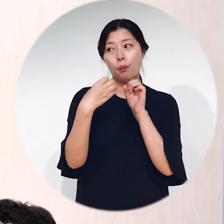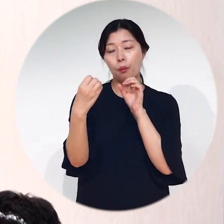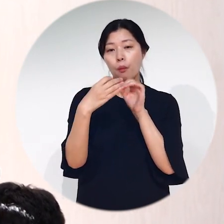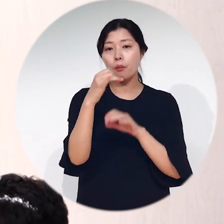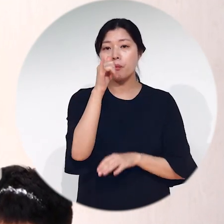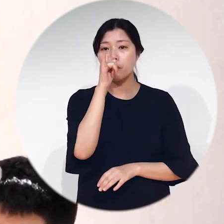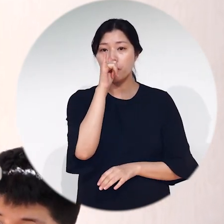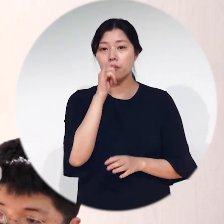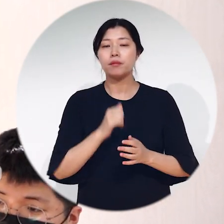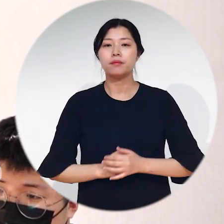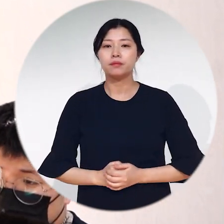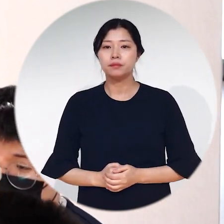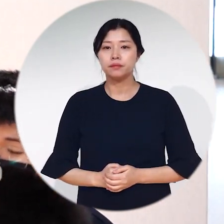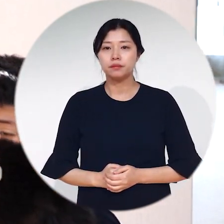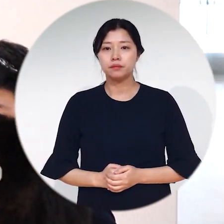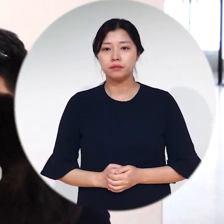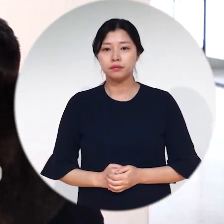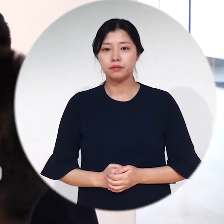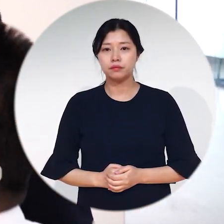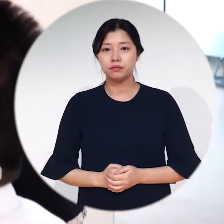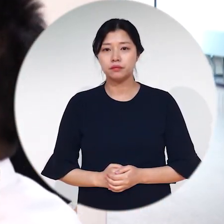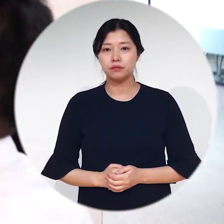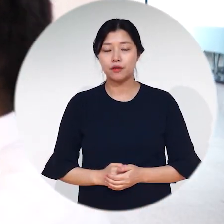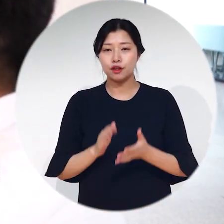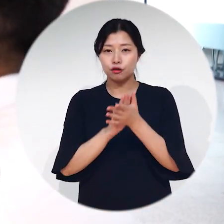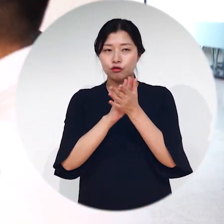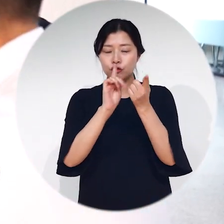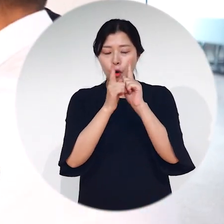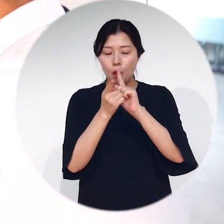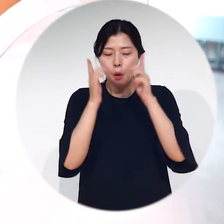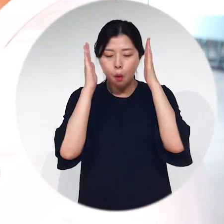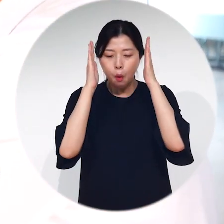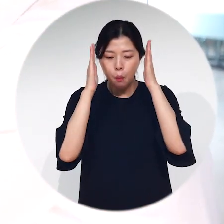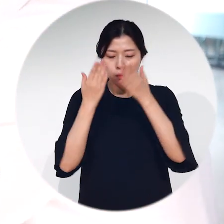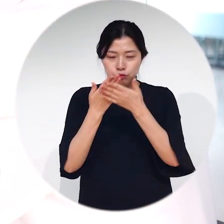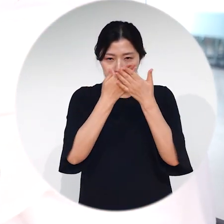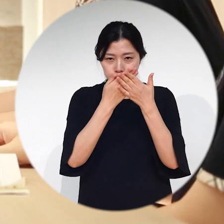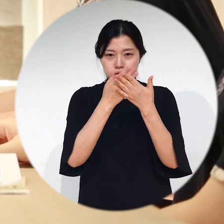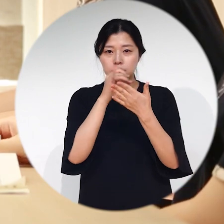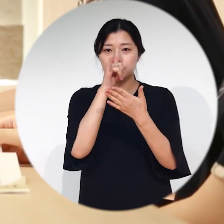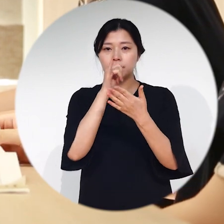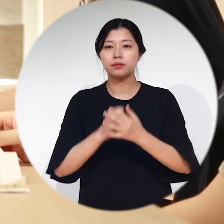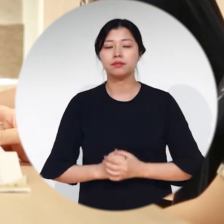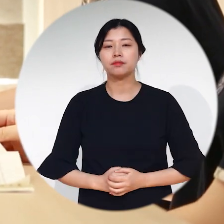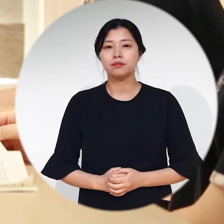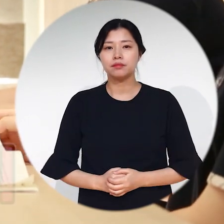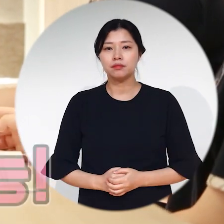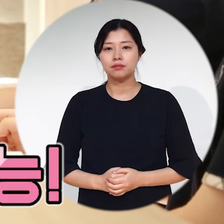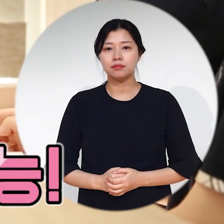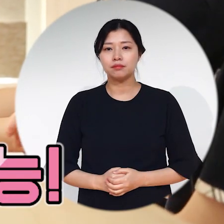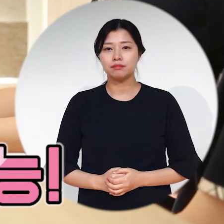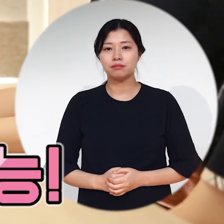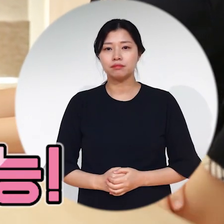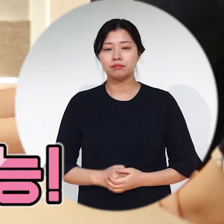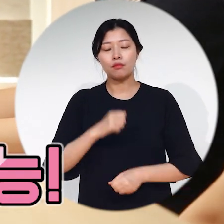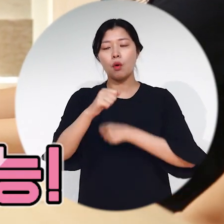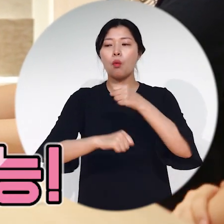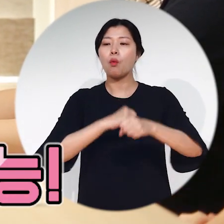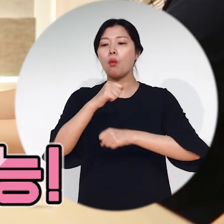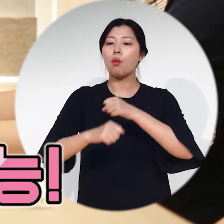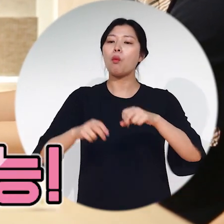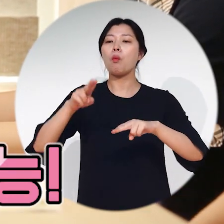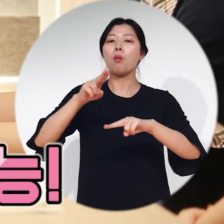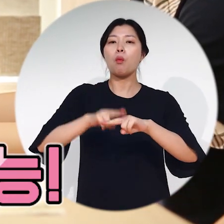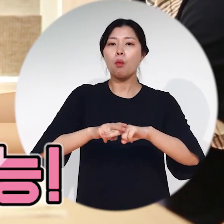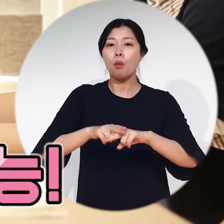나누기도 하고요. 몇몇 친구들은 같이 공부를 하기도 합니다. 학생들이 자유롭게 이용하고 있는 이